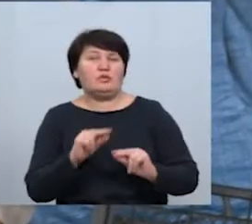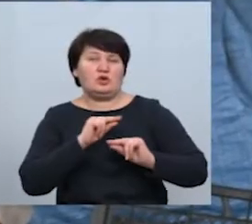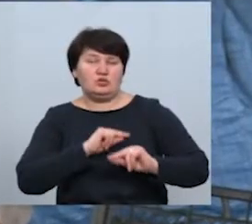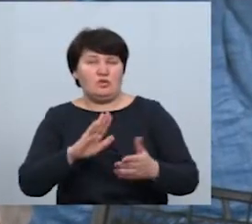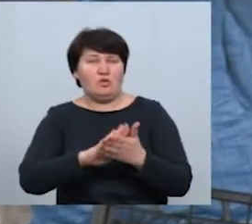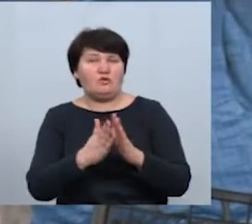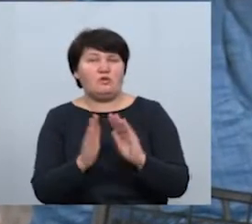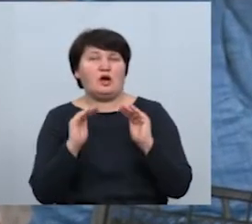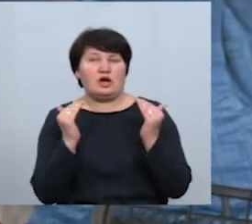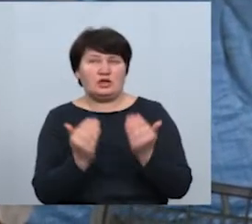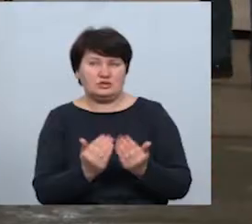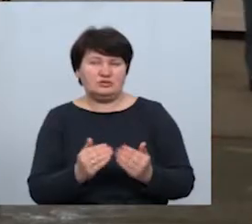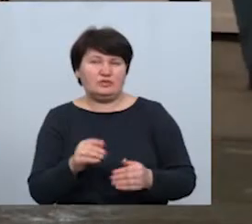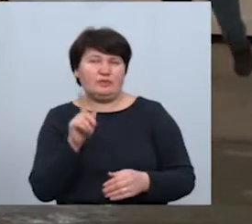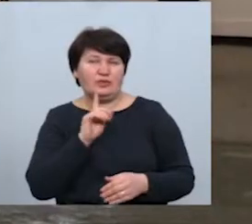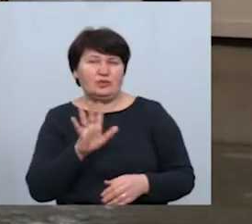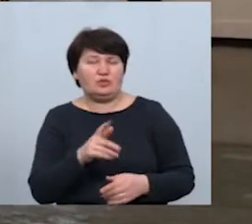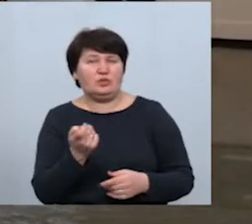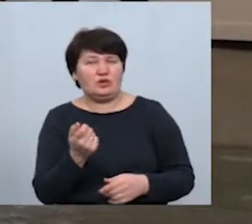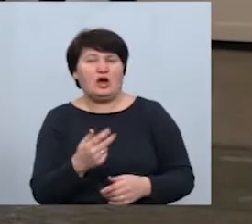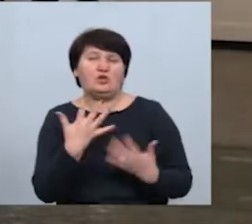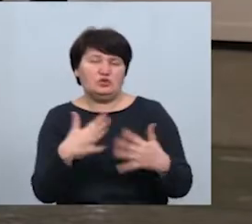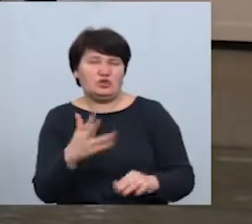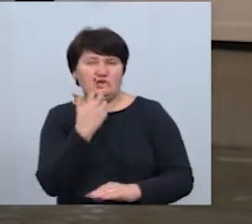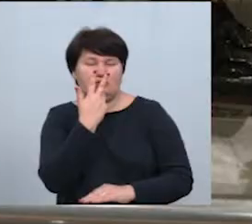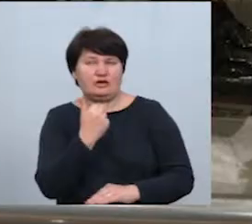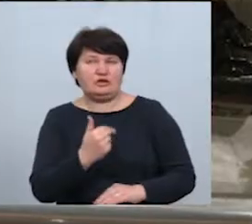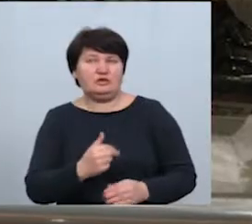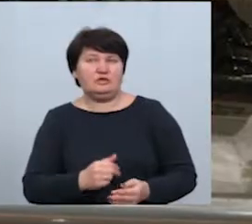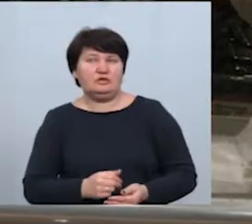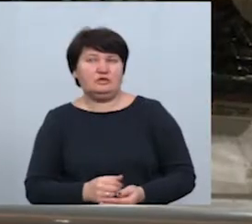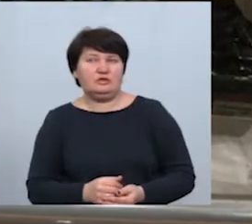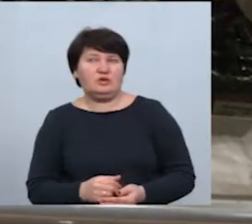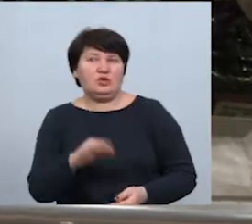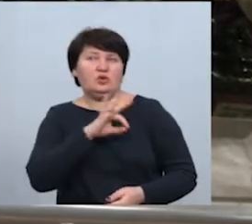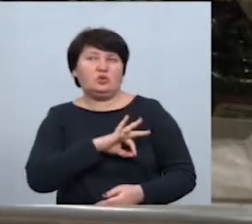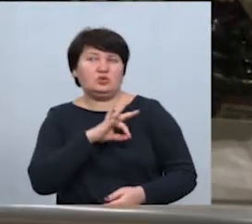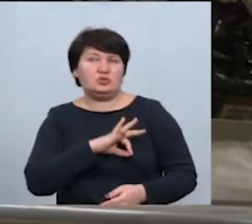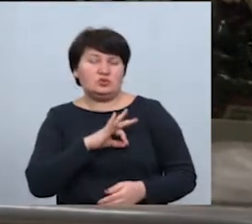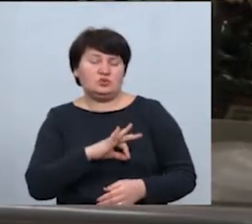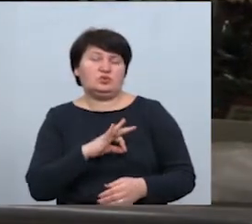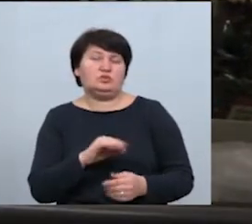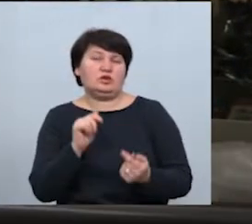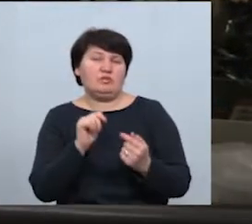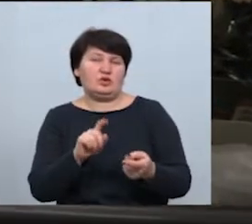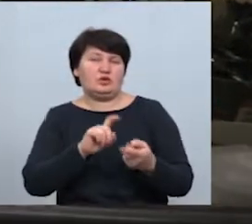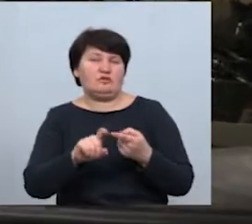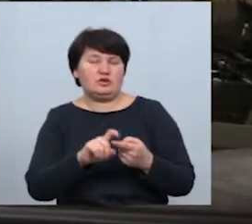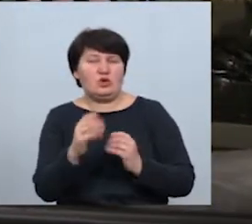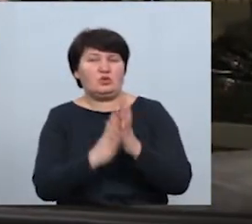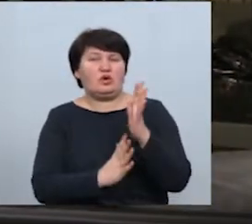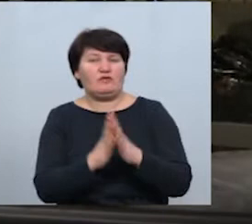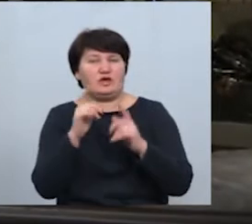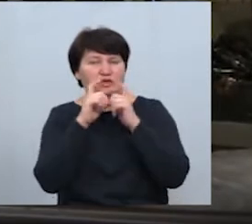карантину менш комфортно. Проте вона вже звикла. Крусуємося засобами гігієни, масками, рукавицями, міняємо,